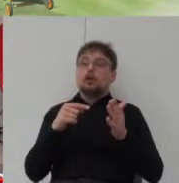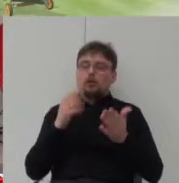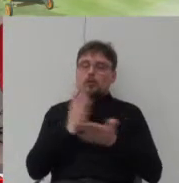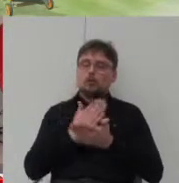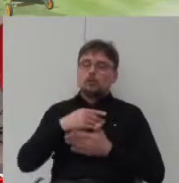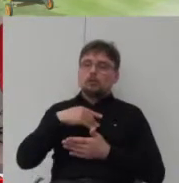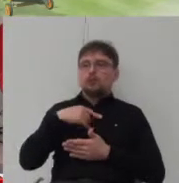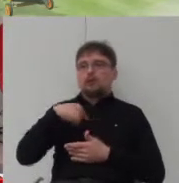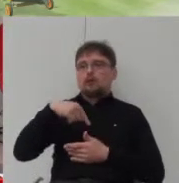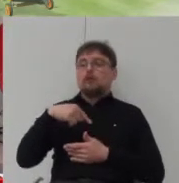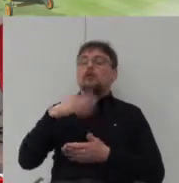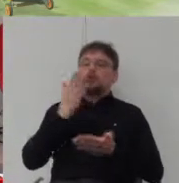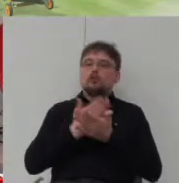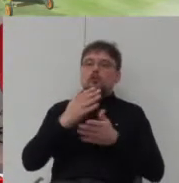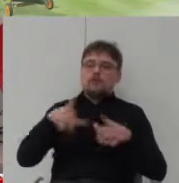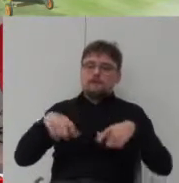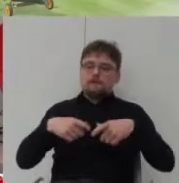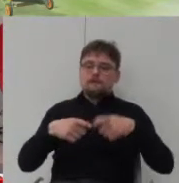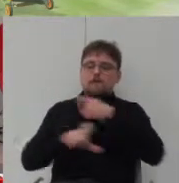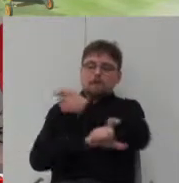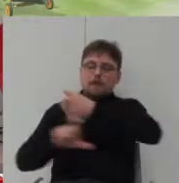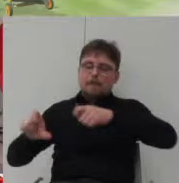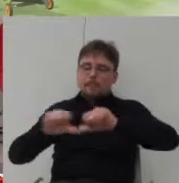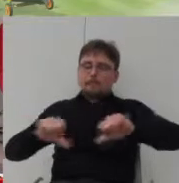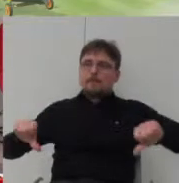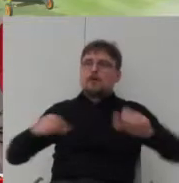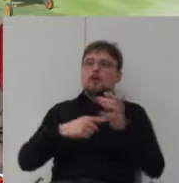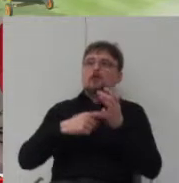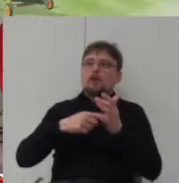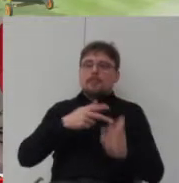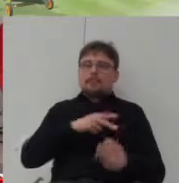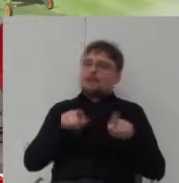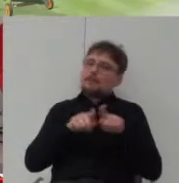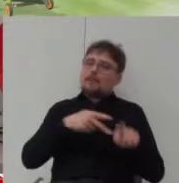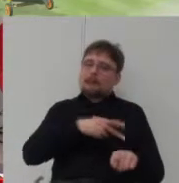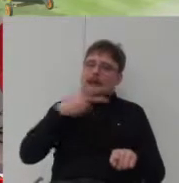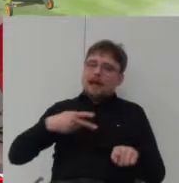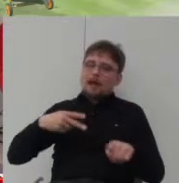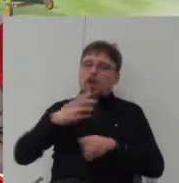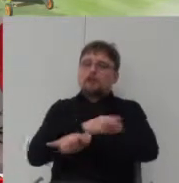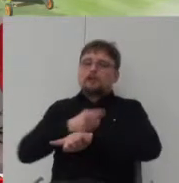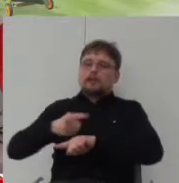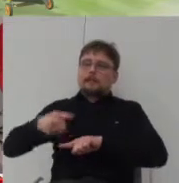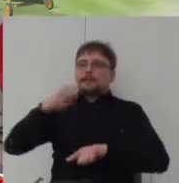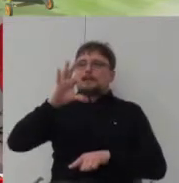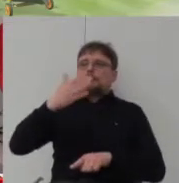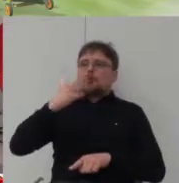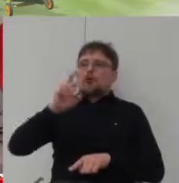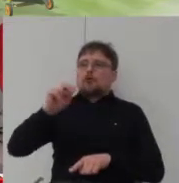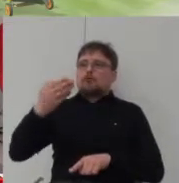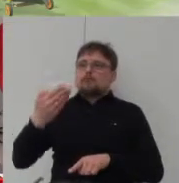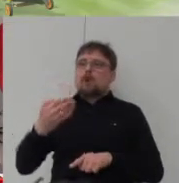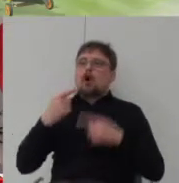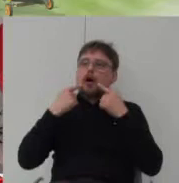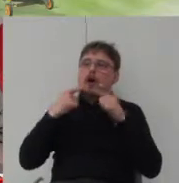już zostały wylane fundamenty jest to osiedle Smorum w Danii na północ od Kopenhagi i odpowiada za ten projekt